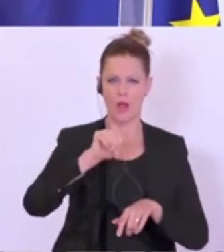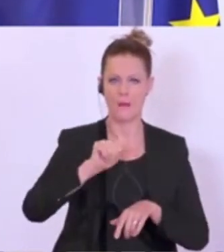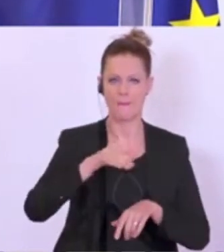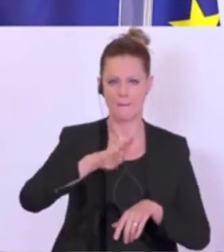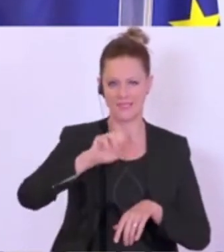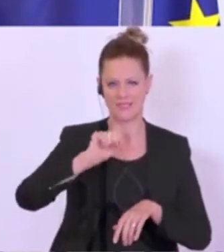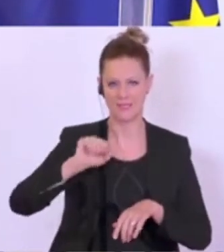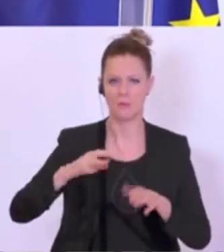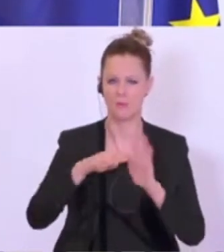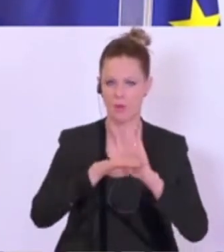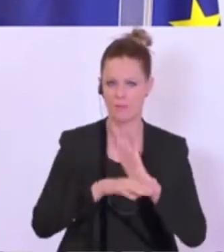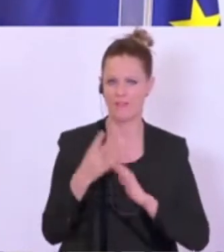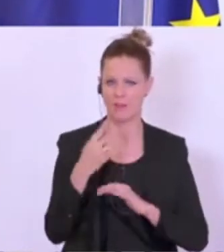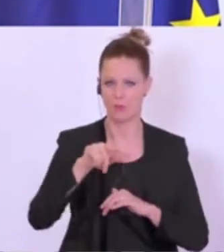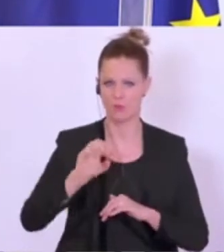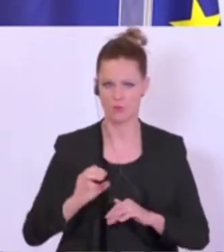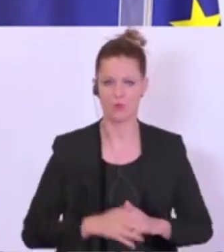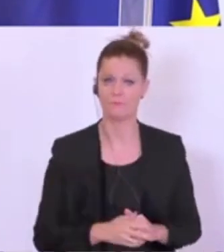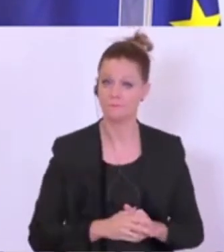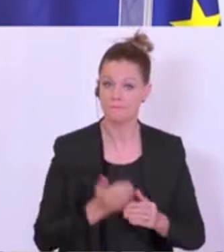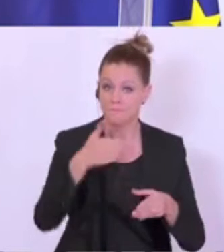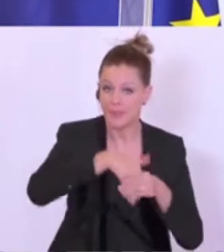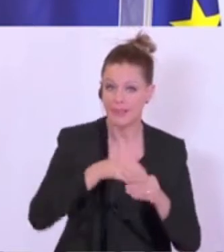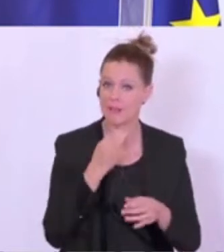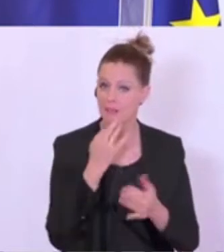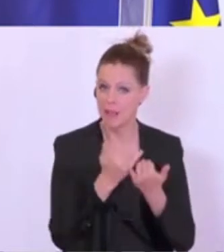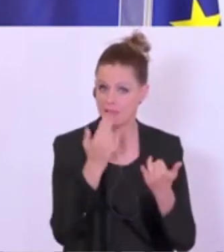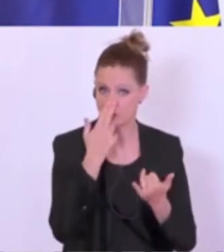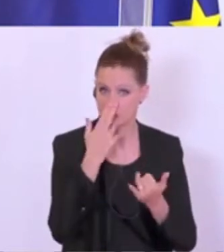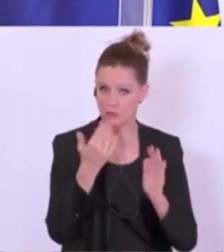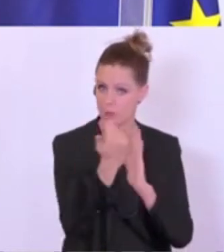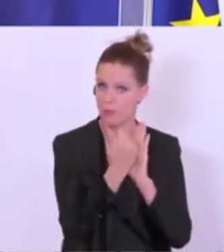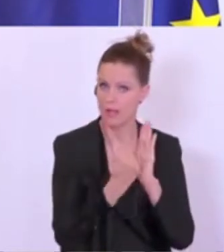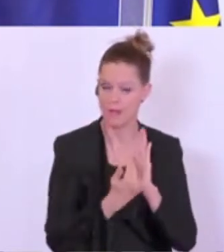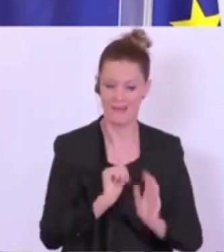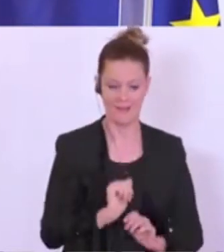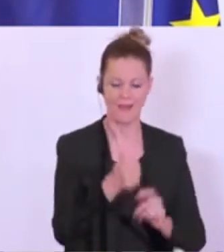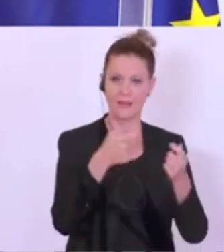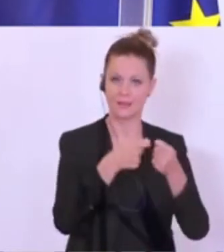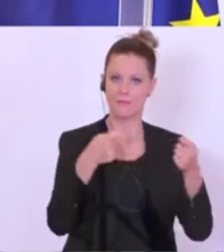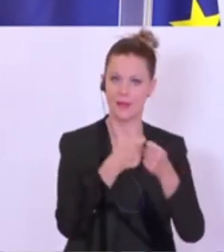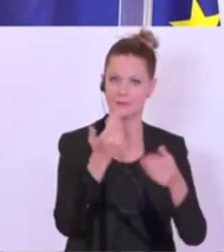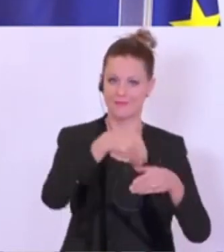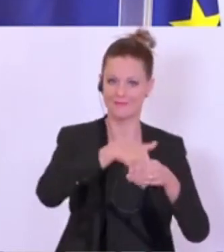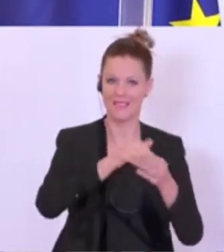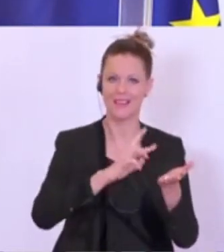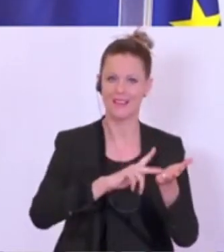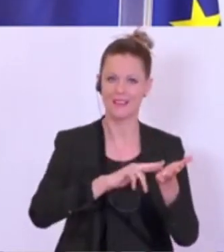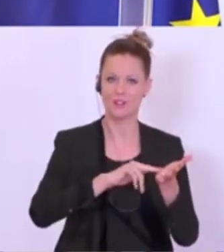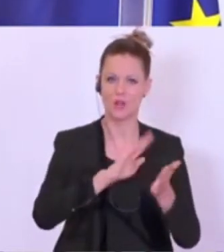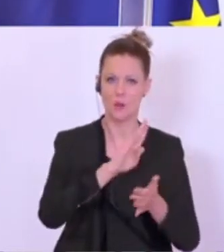.0. Nun zu einigen Details dieser Programme. Die erste Maßnahme sind die sogenannten Digital